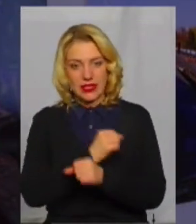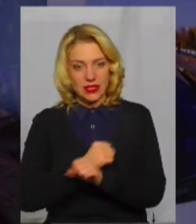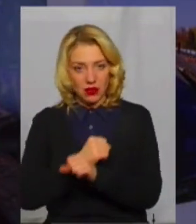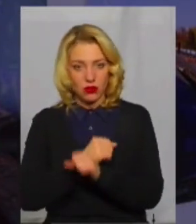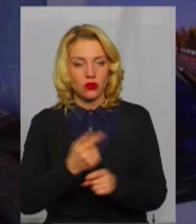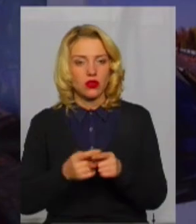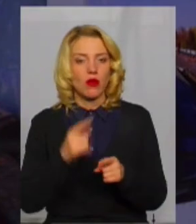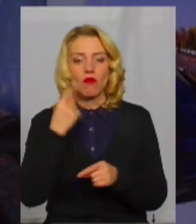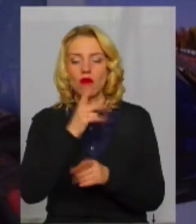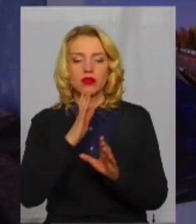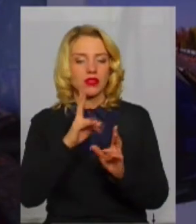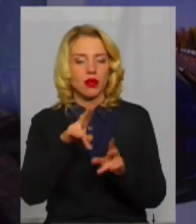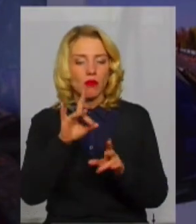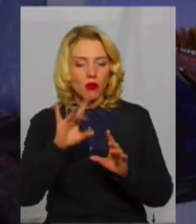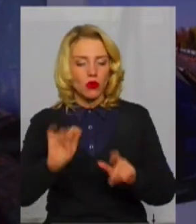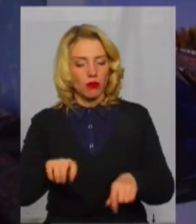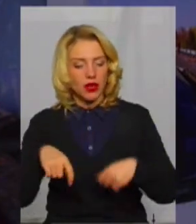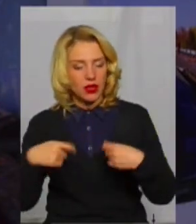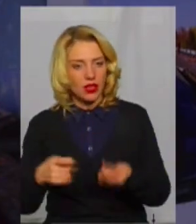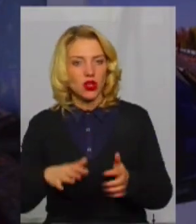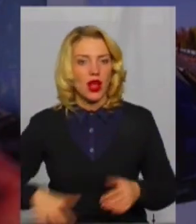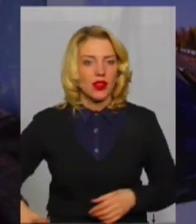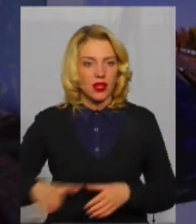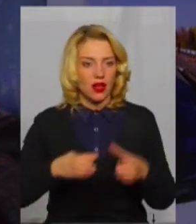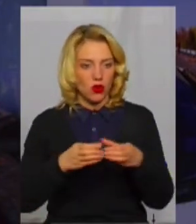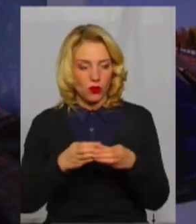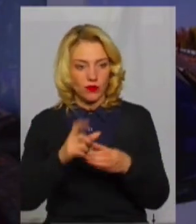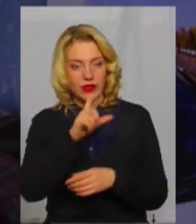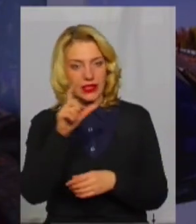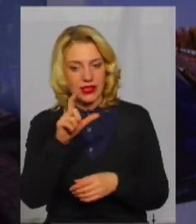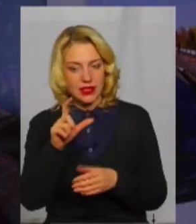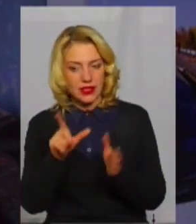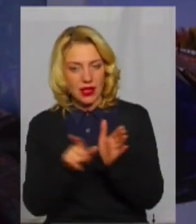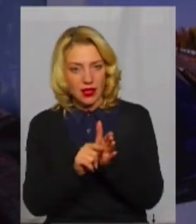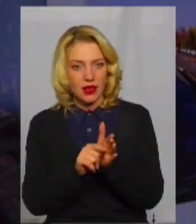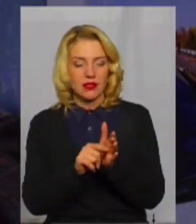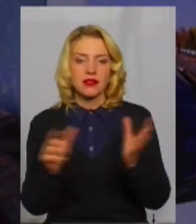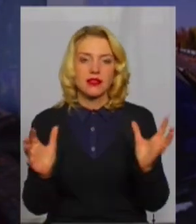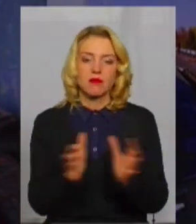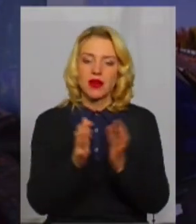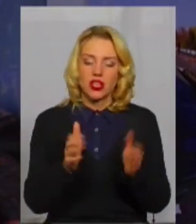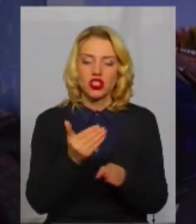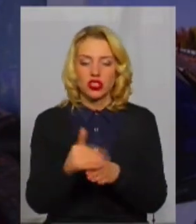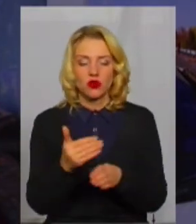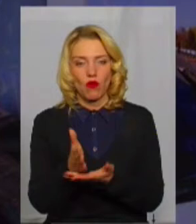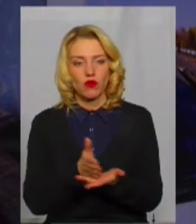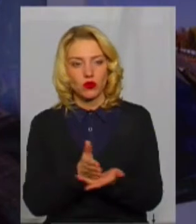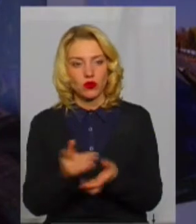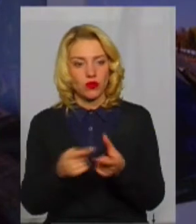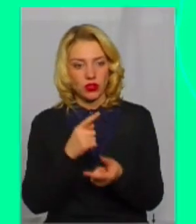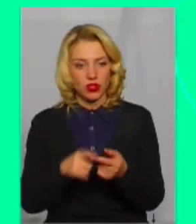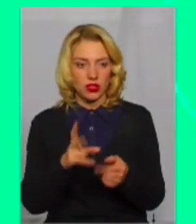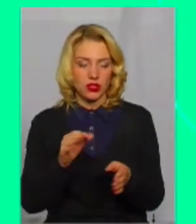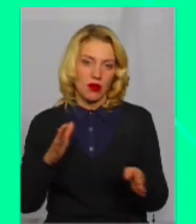тільки про його передачу територіальній громаді чи з збереженням часткового функціоналу, чи з новим